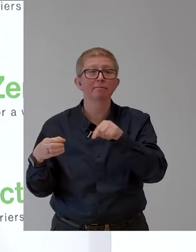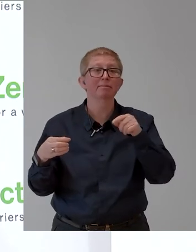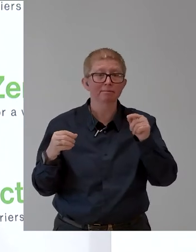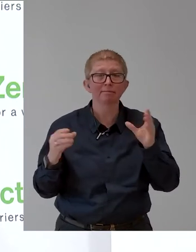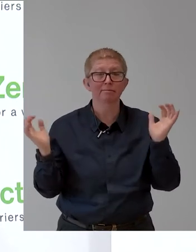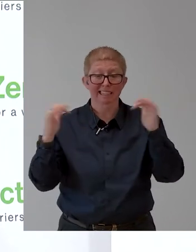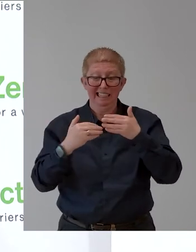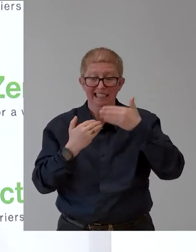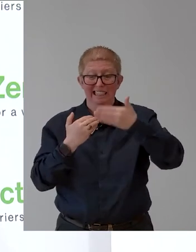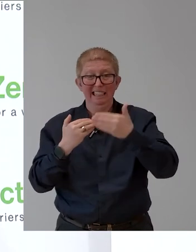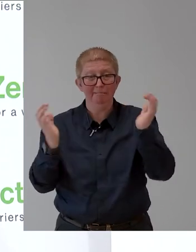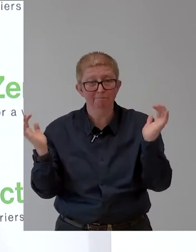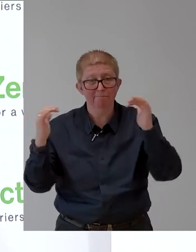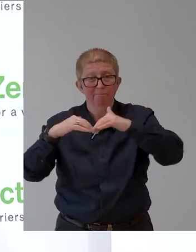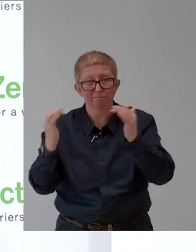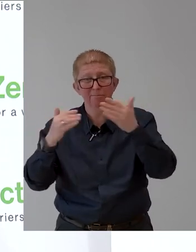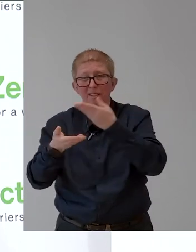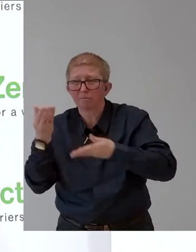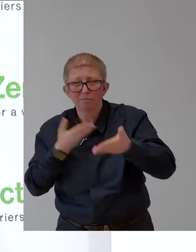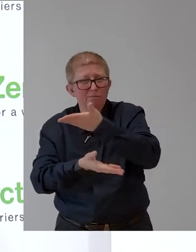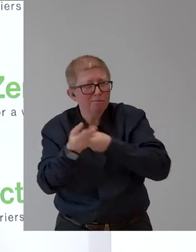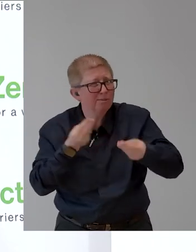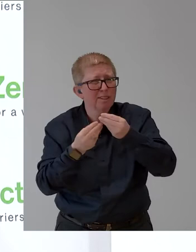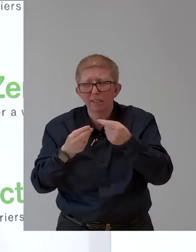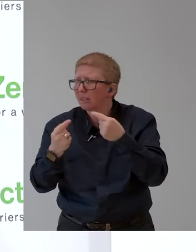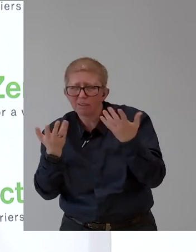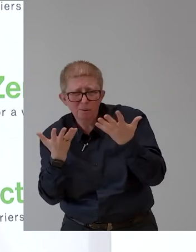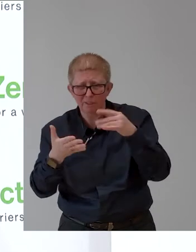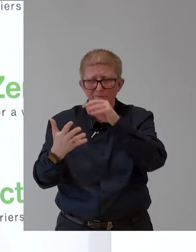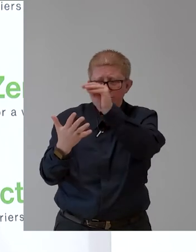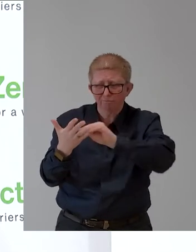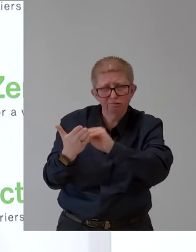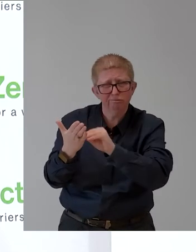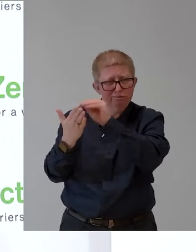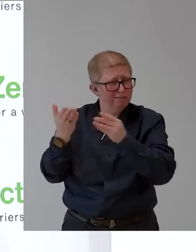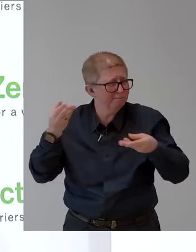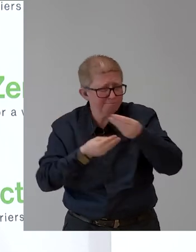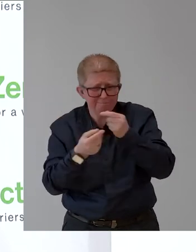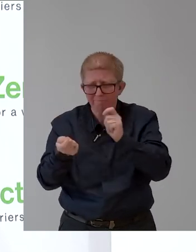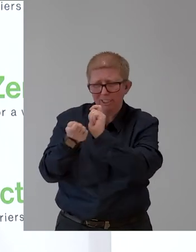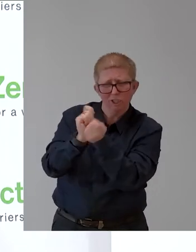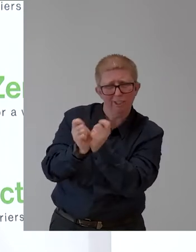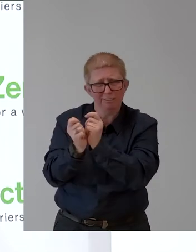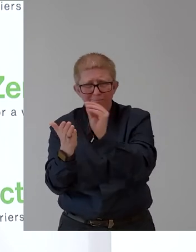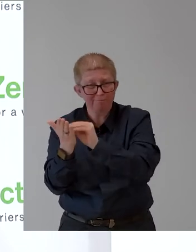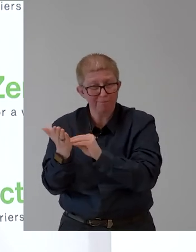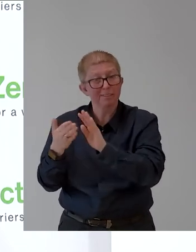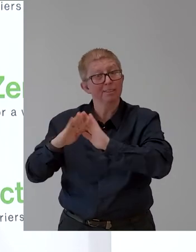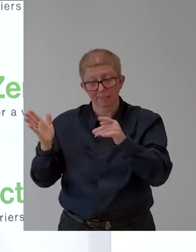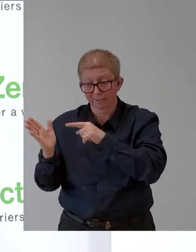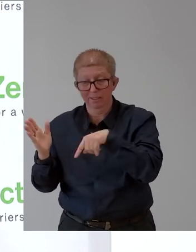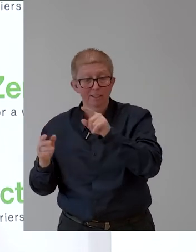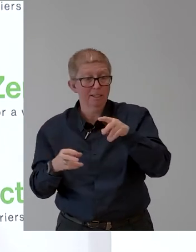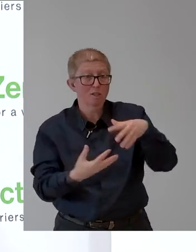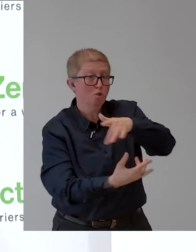gearbeitet haben. Haben das nunmehr auch abgestimmt mit den Ländern, mit den Sozialpartnern. Wir wollen noch eine Runde abstimmen, um dann im ersten Quartal